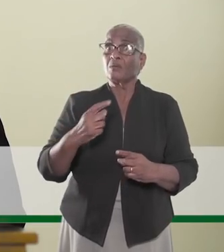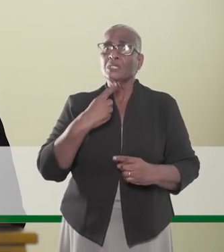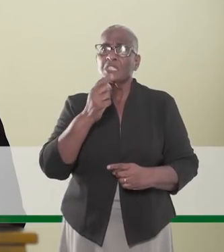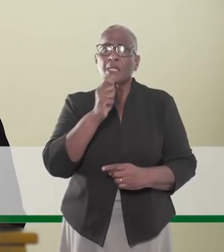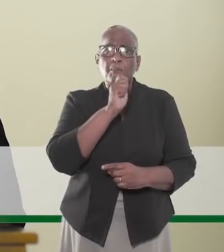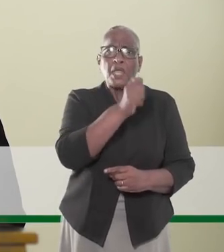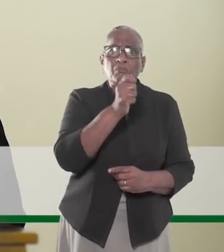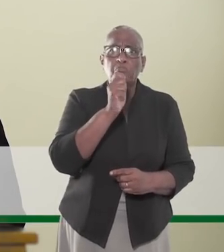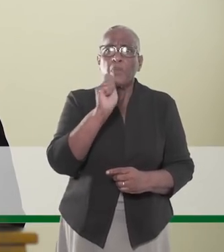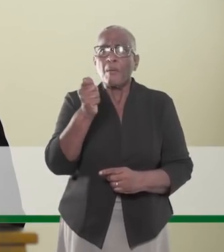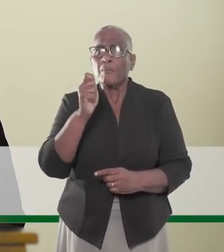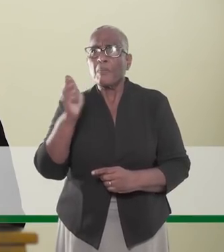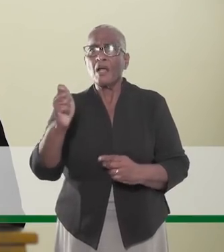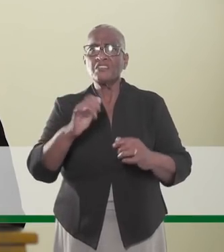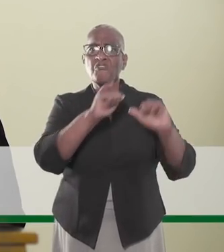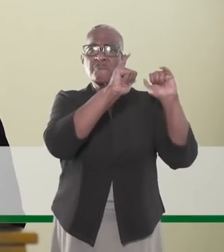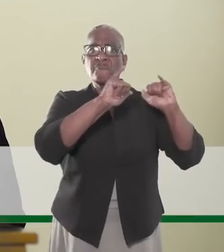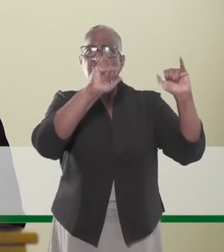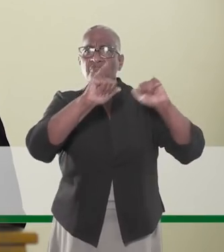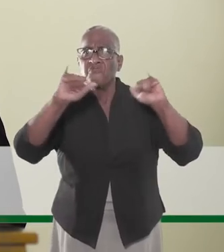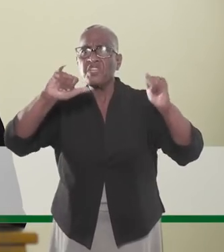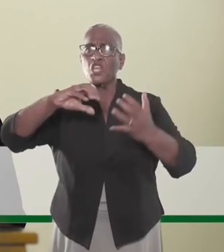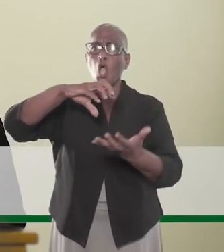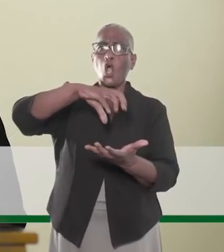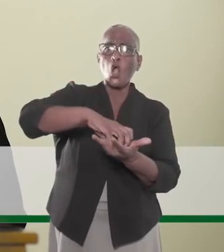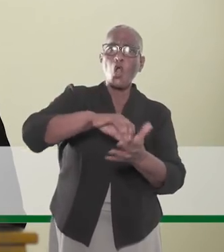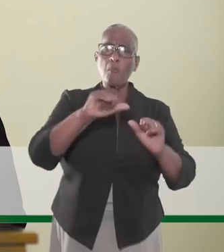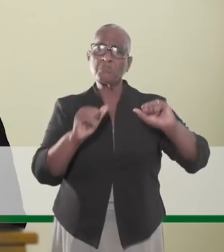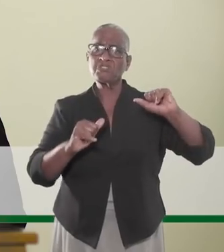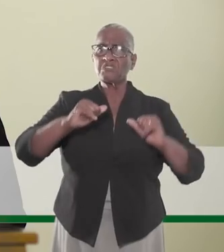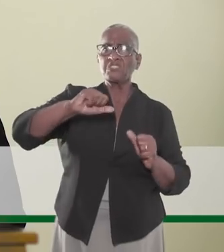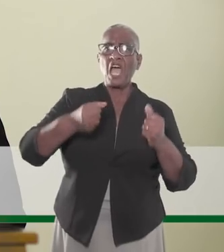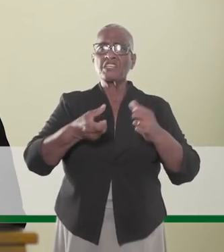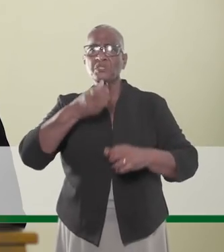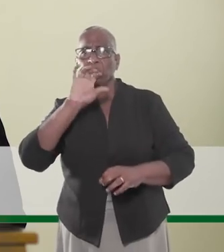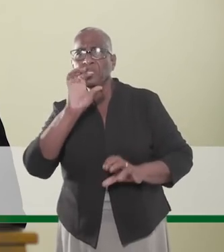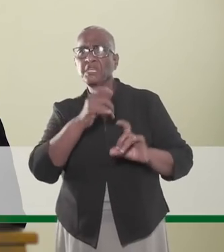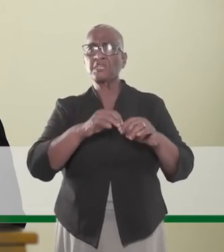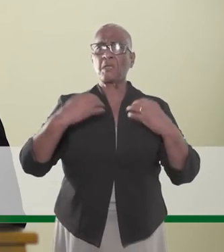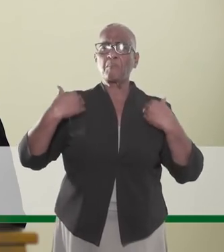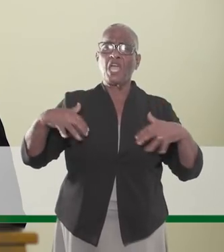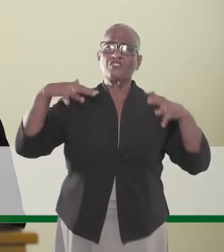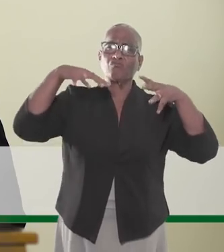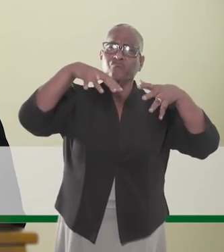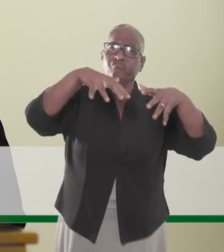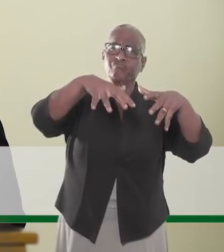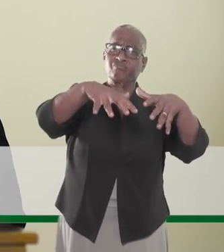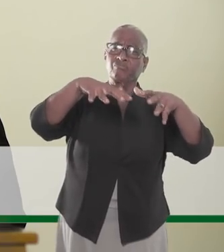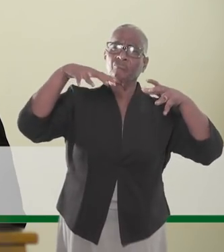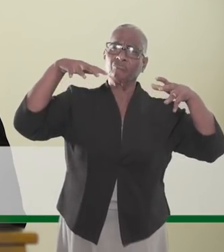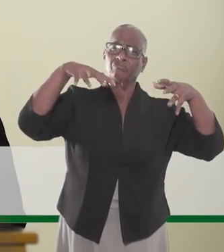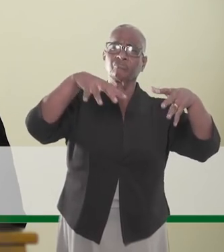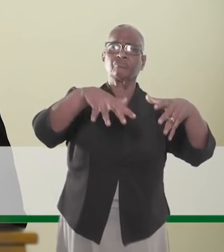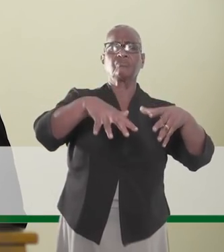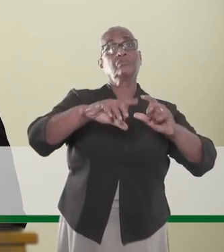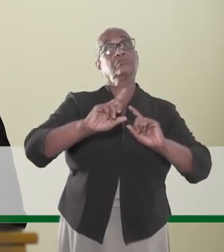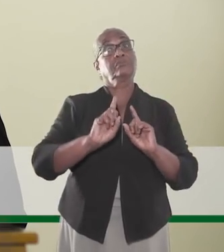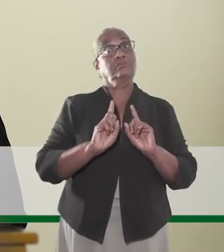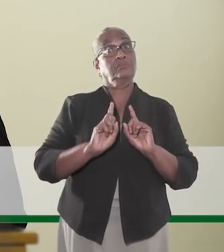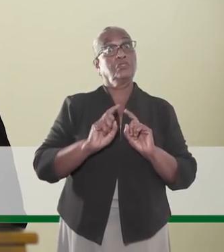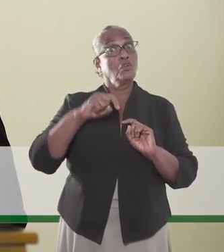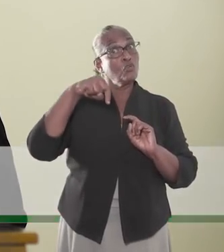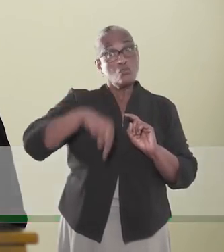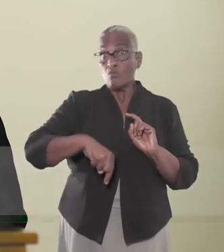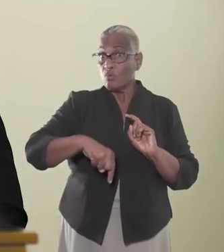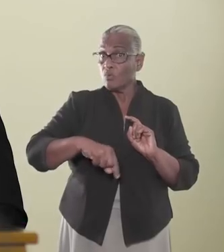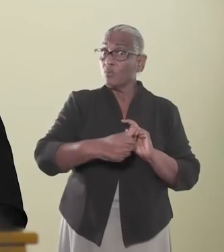een toename van meldingen over feesten, clubs die open zijn en waar er massas mensen op afkomen. Dit